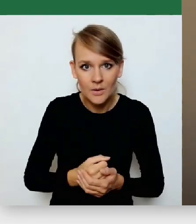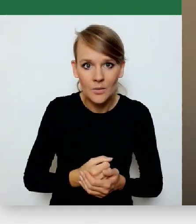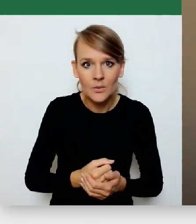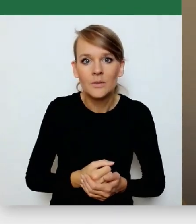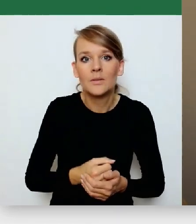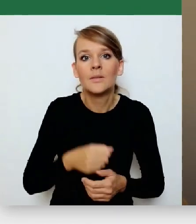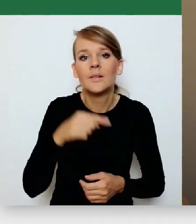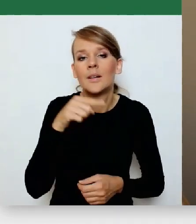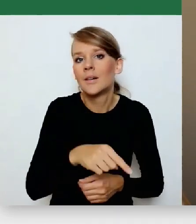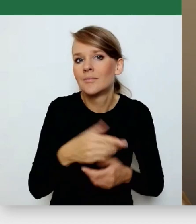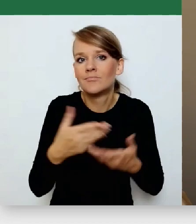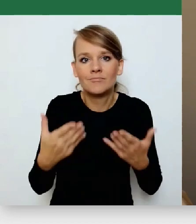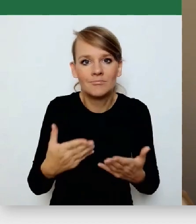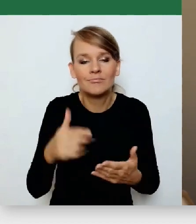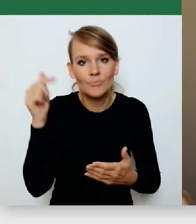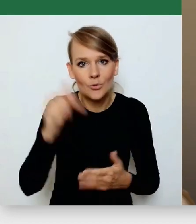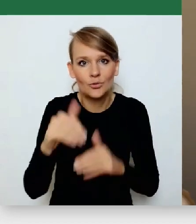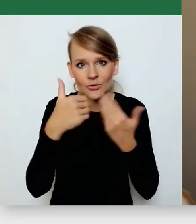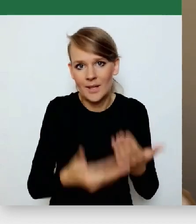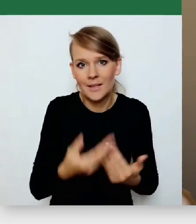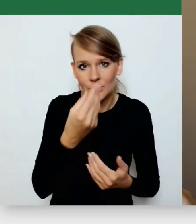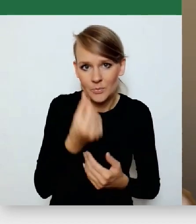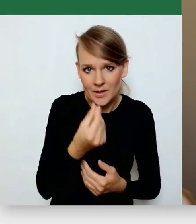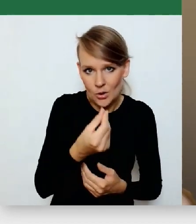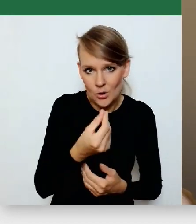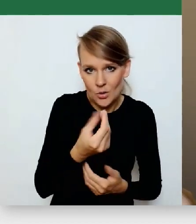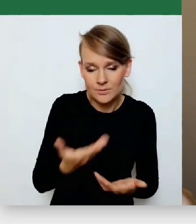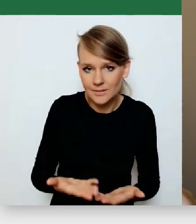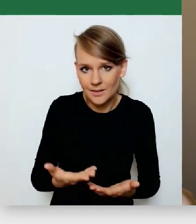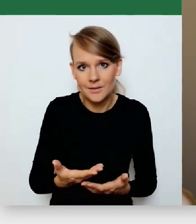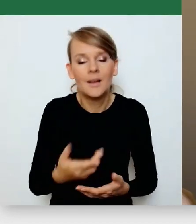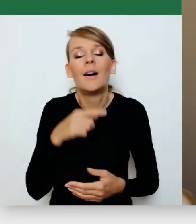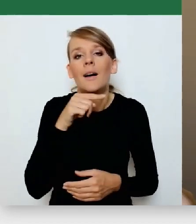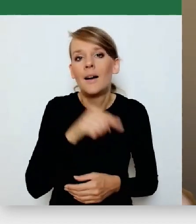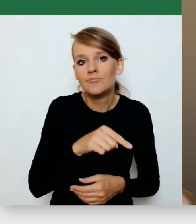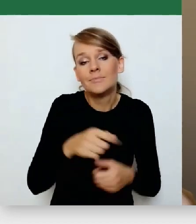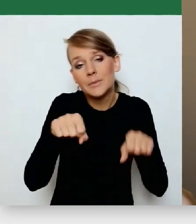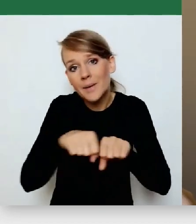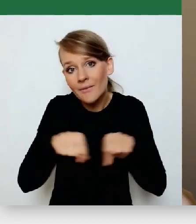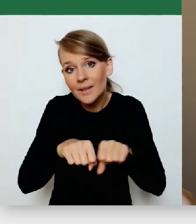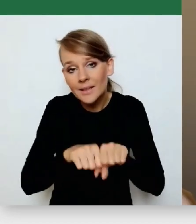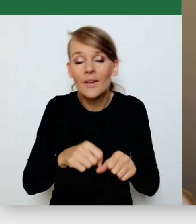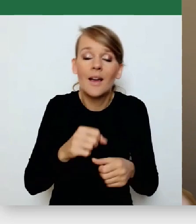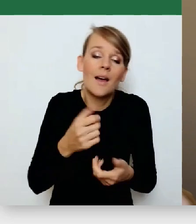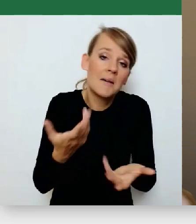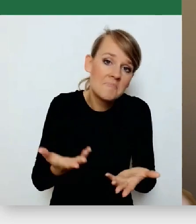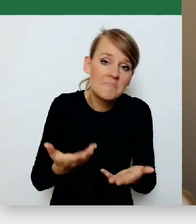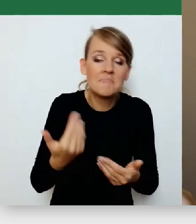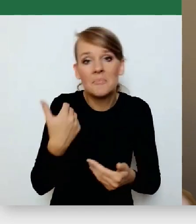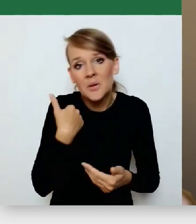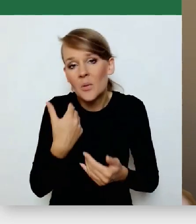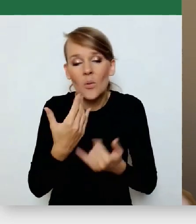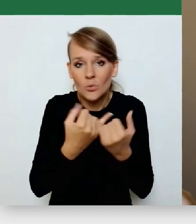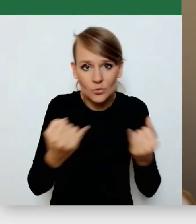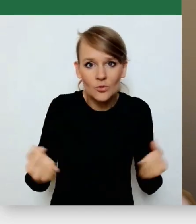się same, tylko trzeba dać środki finansowe. Czy sprawiedliwie, czy nie, ale na końcu każdy coś dostał. To jest pierwsza rzecz.